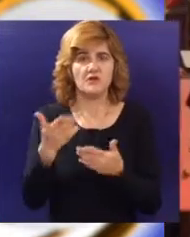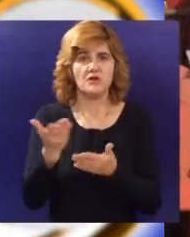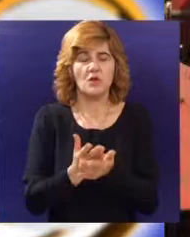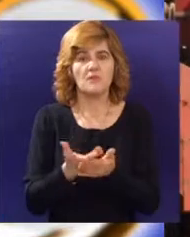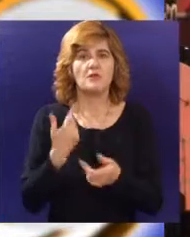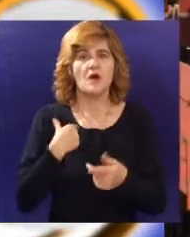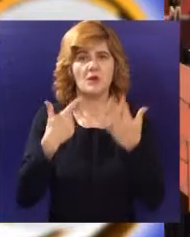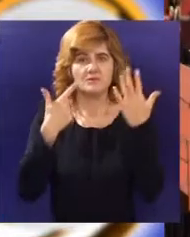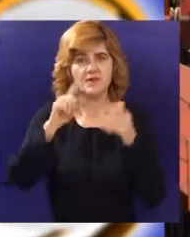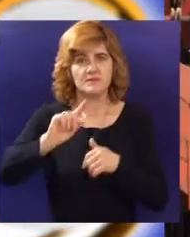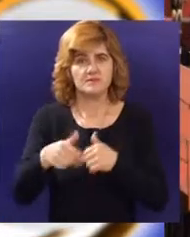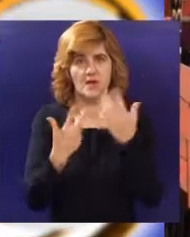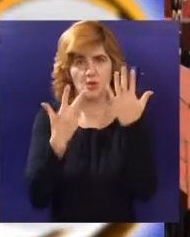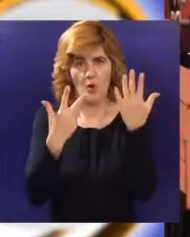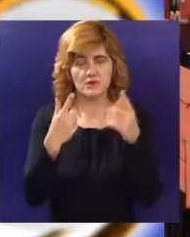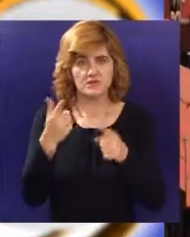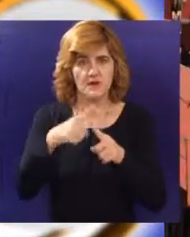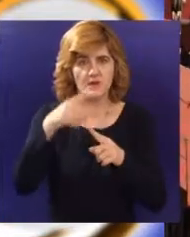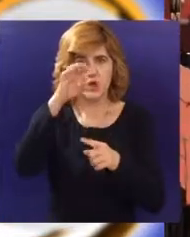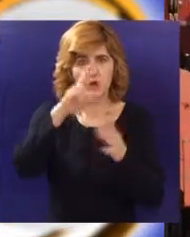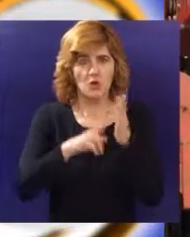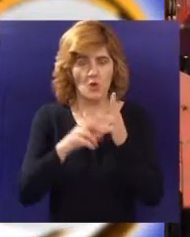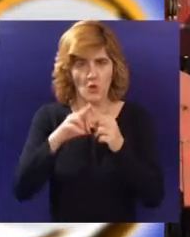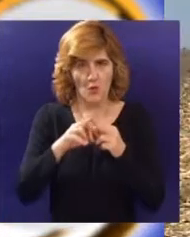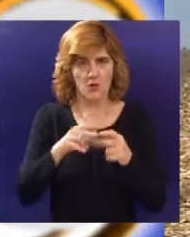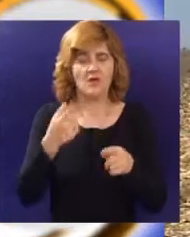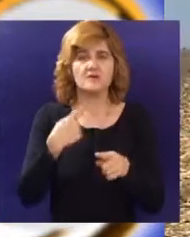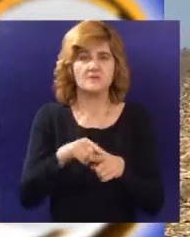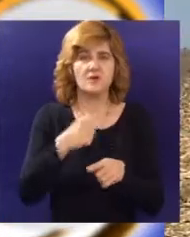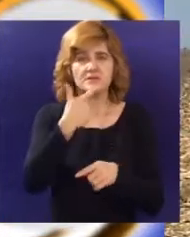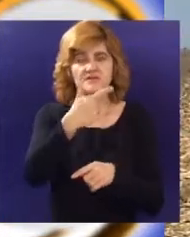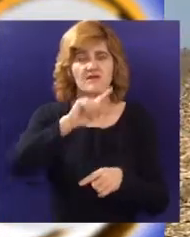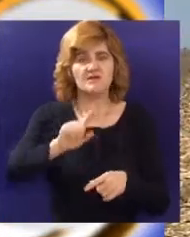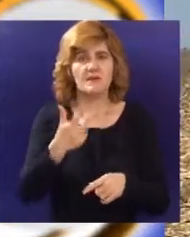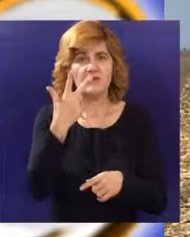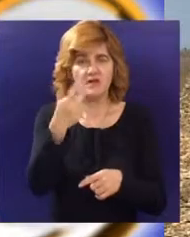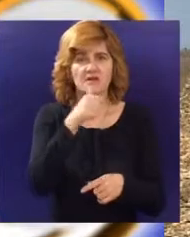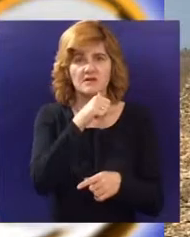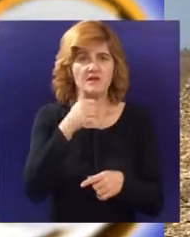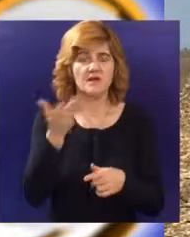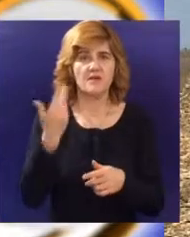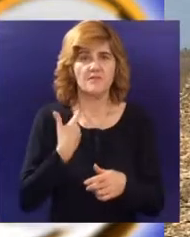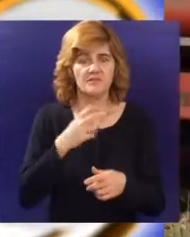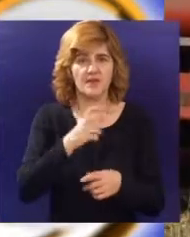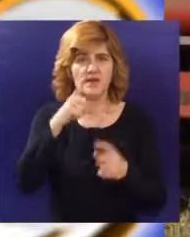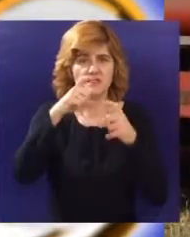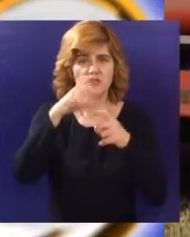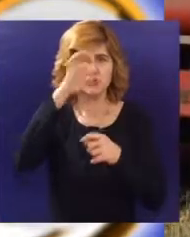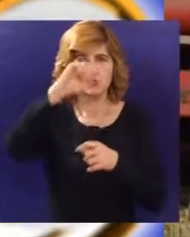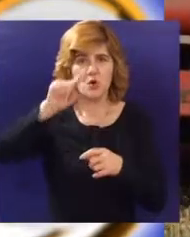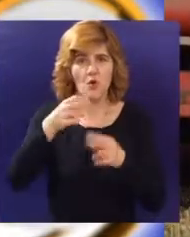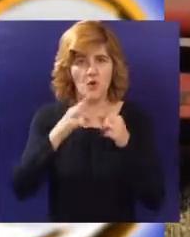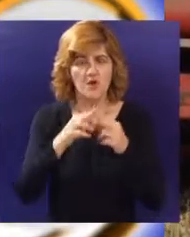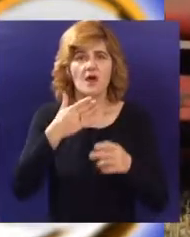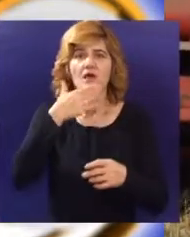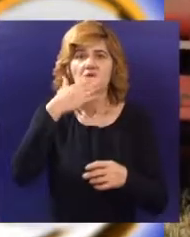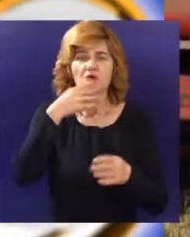,8 tona po hektaru. Radovi na suncokretu i soji su završeni, a prinosi su 2,3, odnosno 3 tone po hektaru. I dalje se vadi